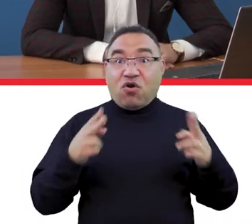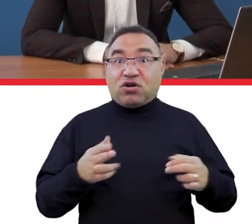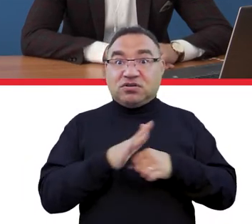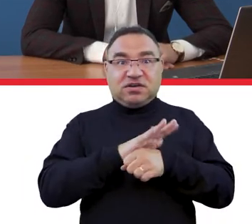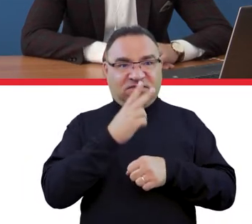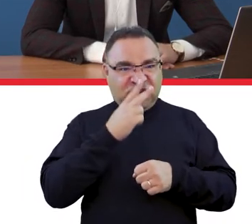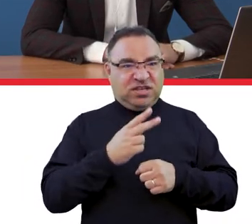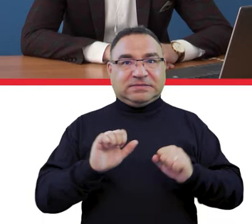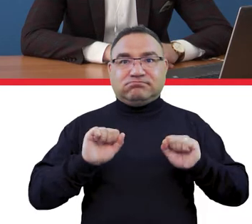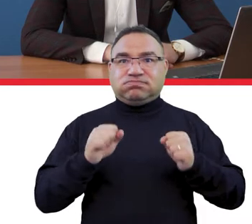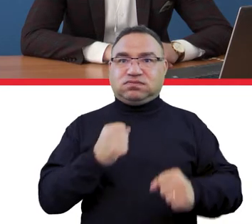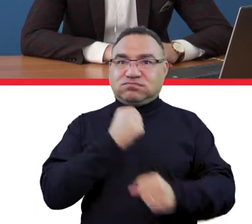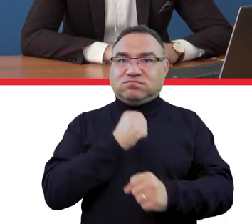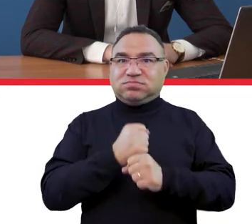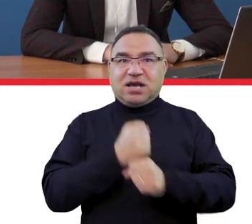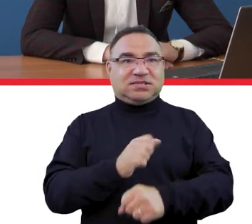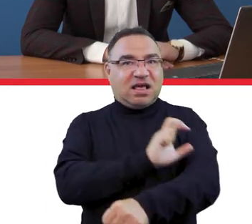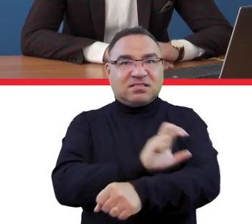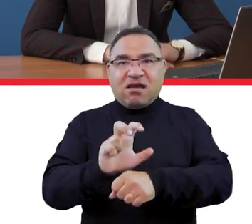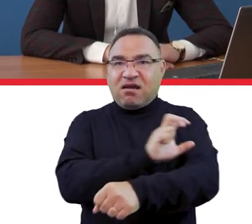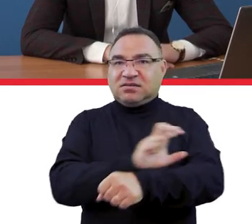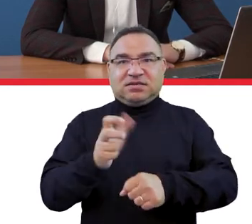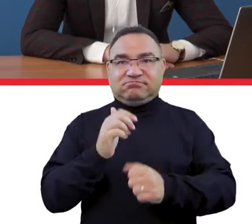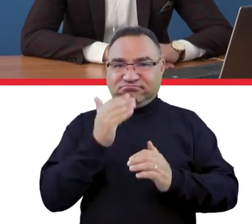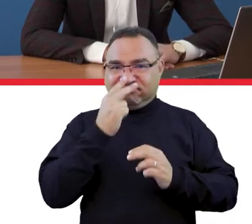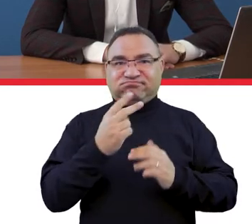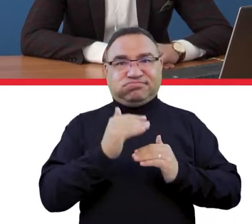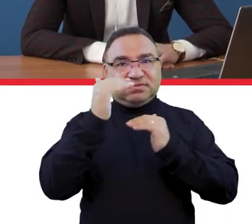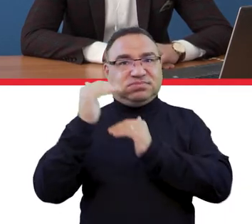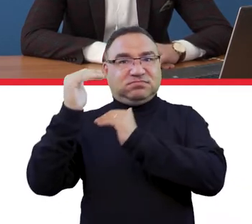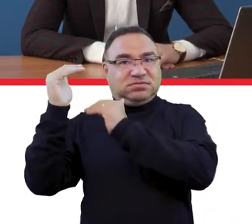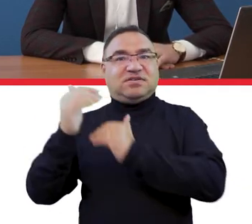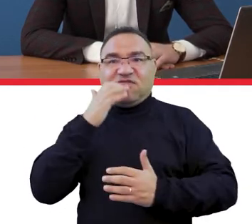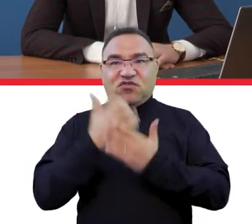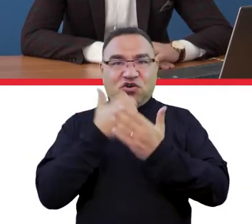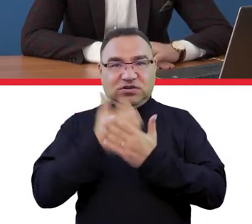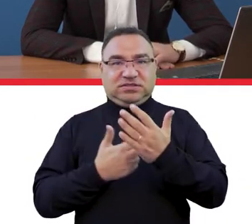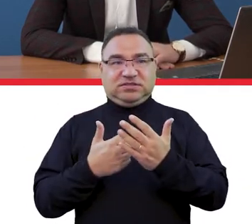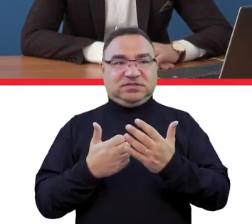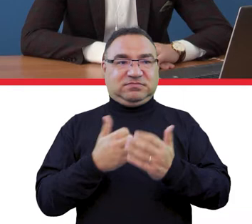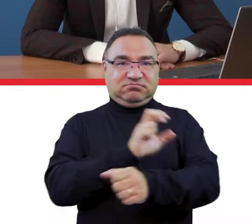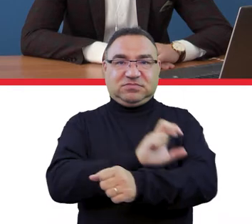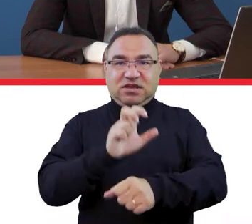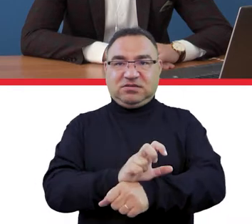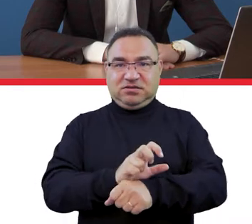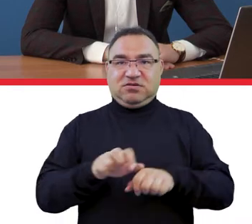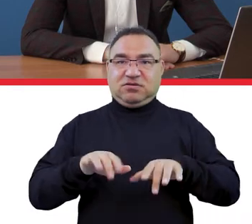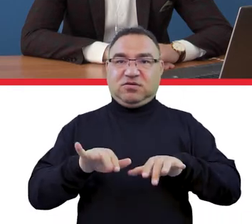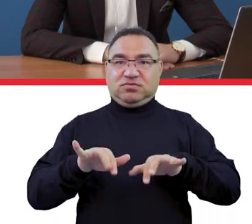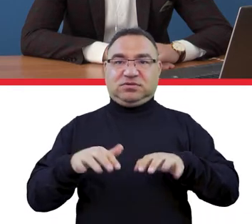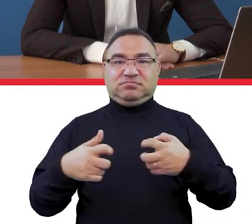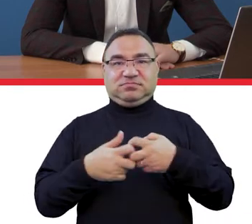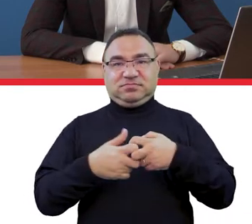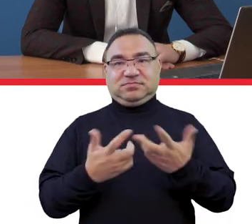pandemii jeszcze wyraźniej zaznaczyła swoją obecność na wyższych uczelniach, czyli wykorzystanie technologii